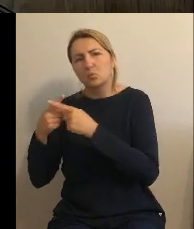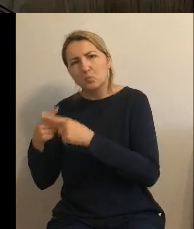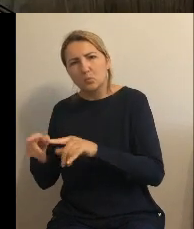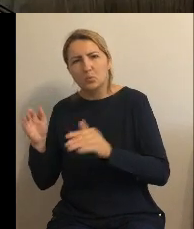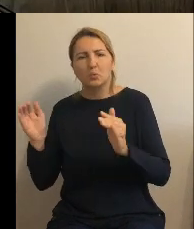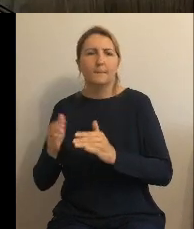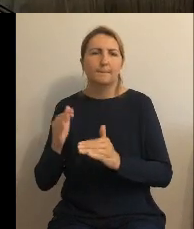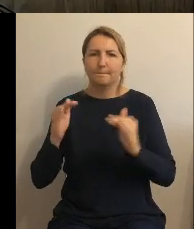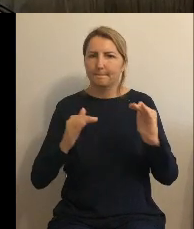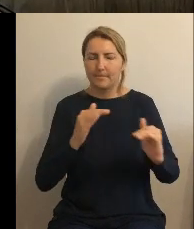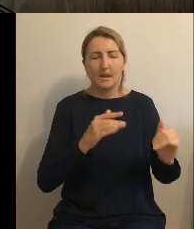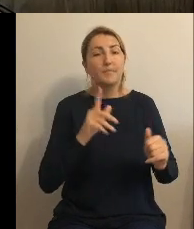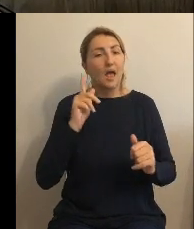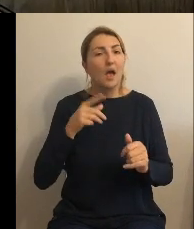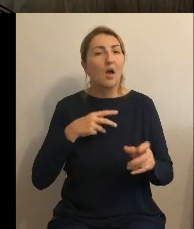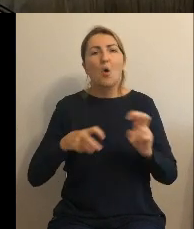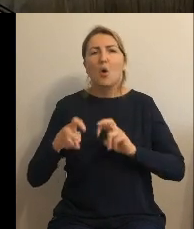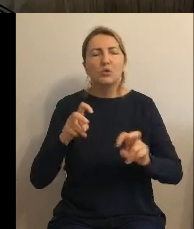możliwość